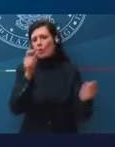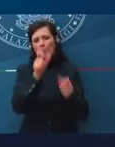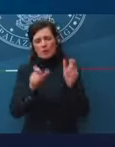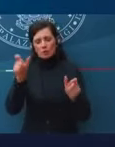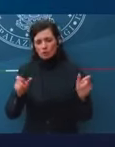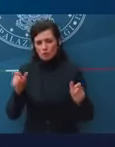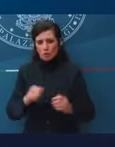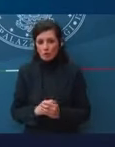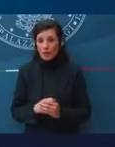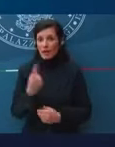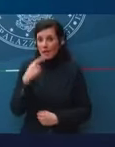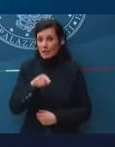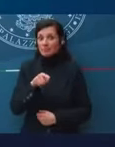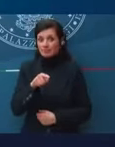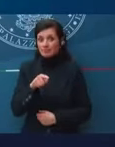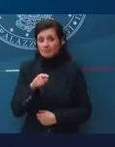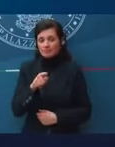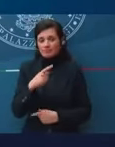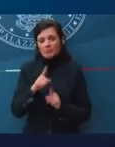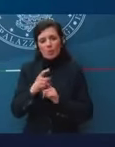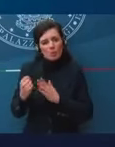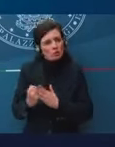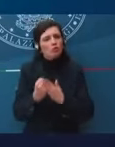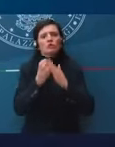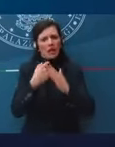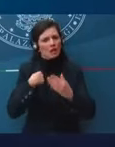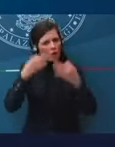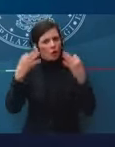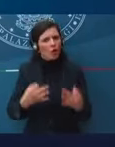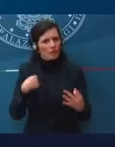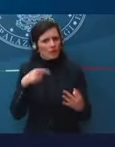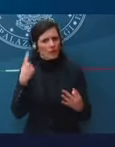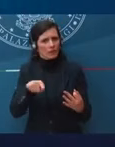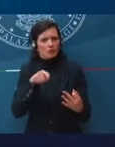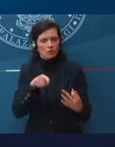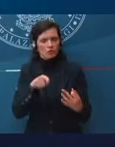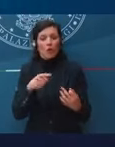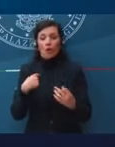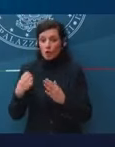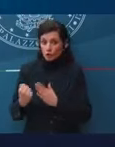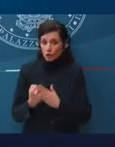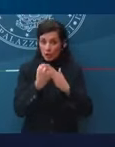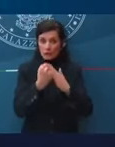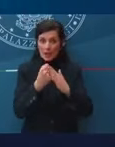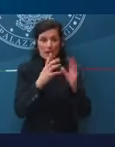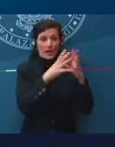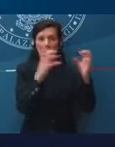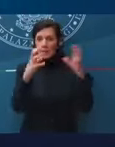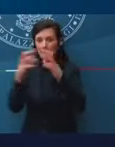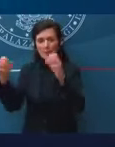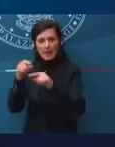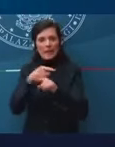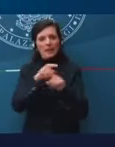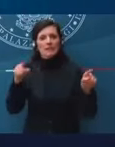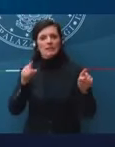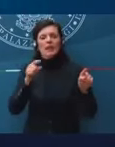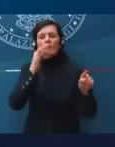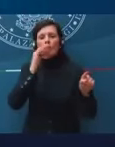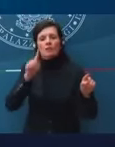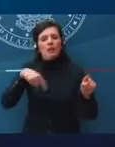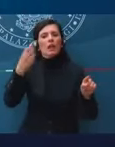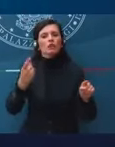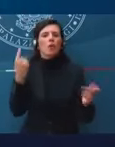Questo è un motivo per sostenerla con convinzione, perché sappiamo che sosteniamo delle imprese che ritornano a essere attive dopo.